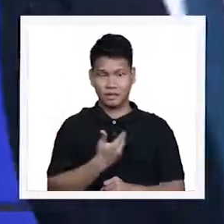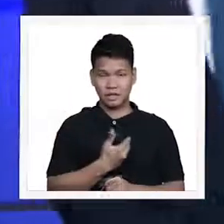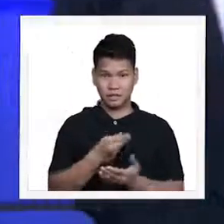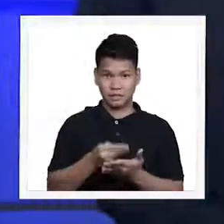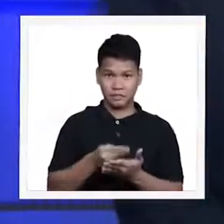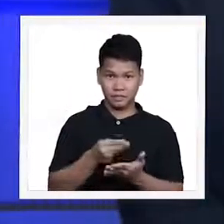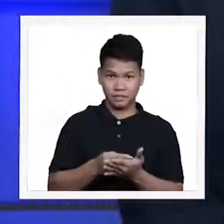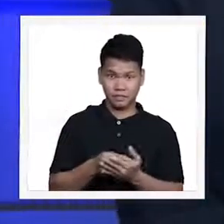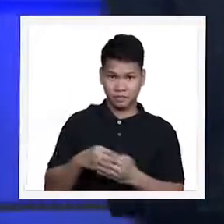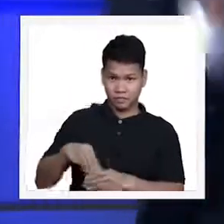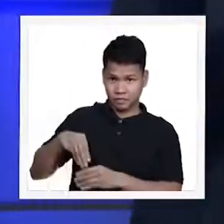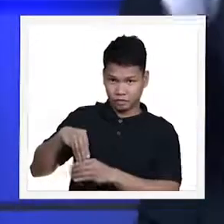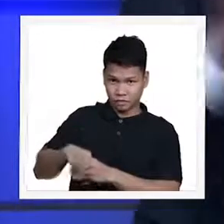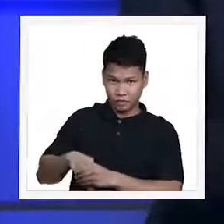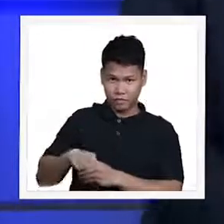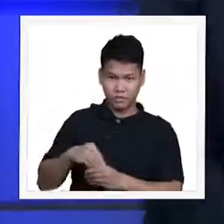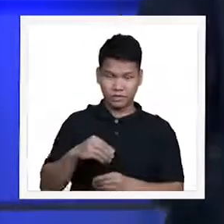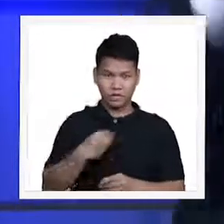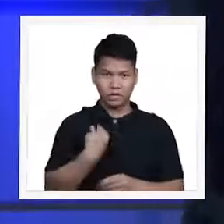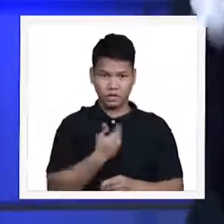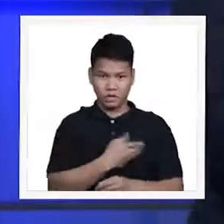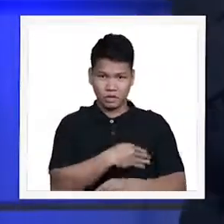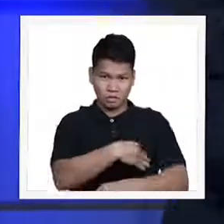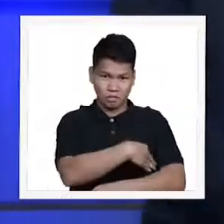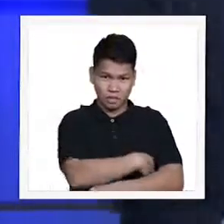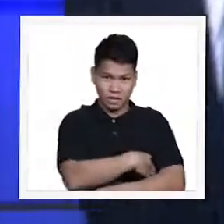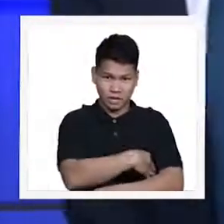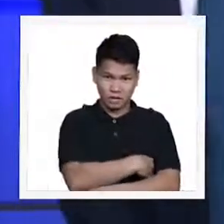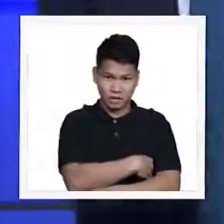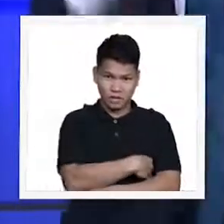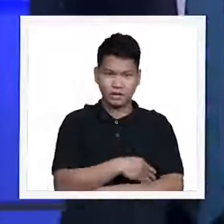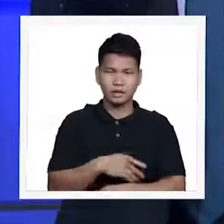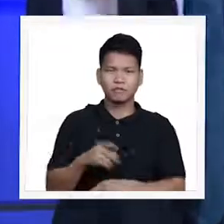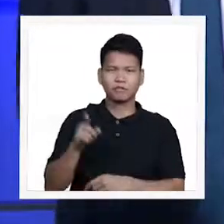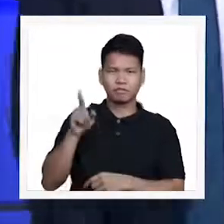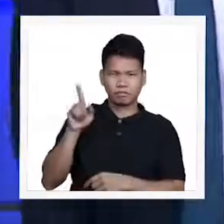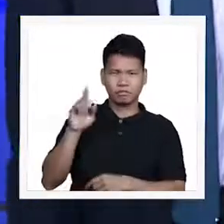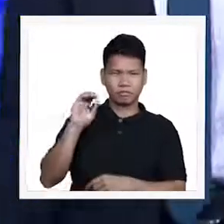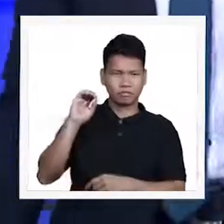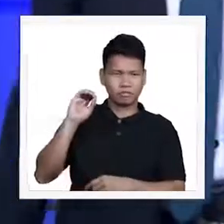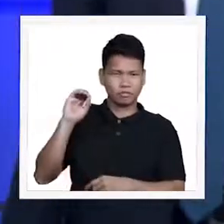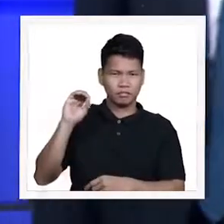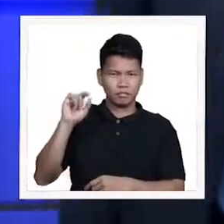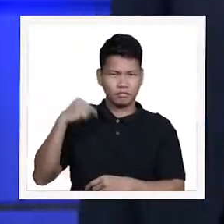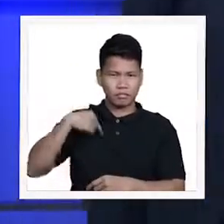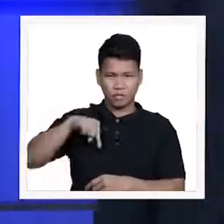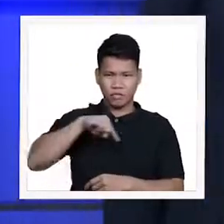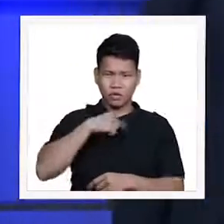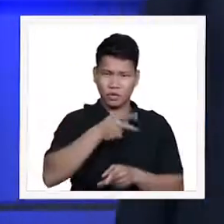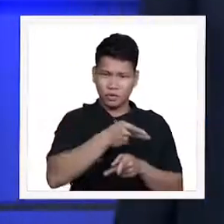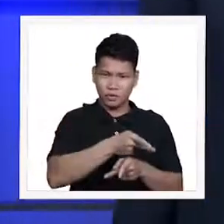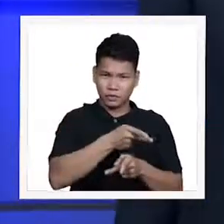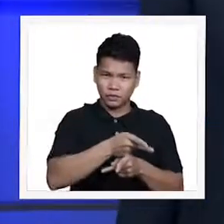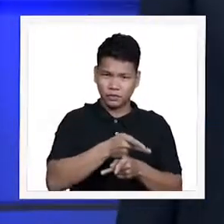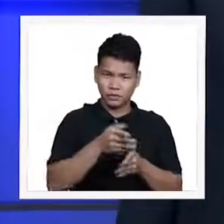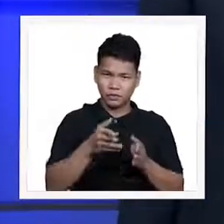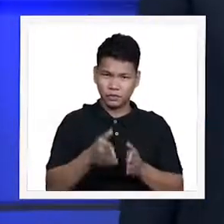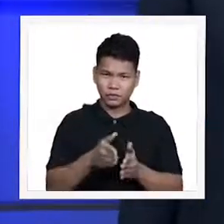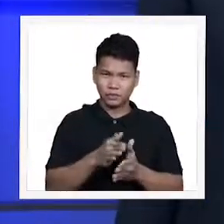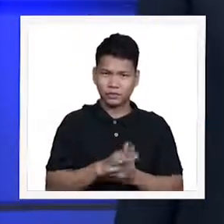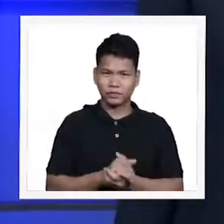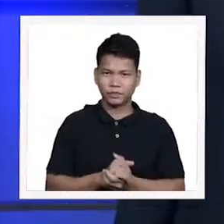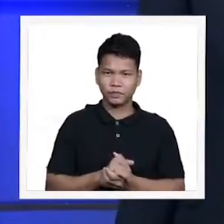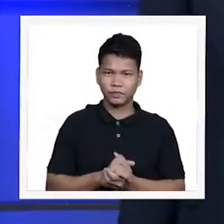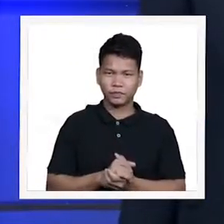pera na nasa bangko tayo lamang ang kanyang trustee or steward mga